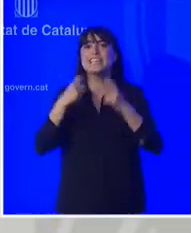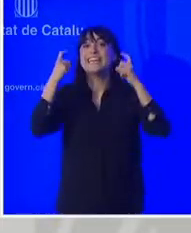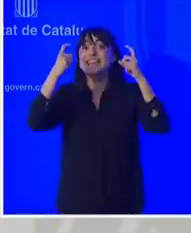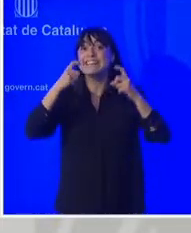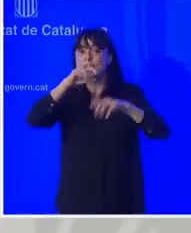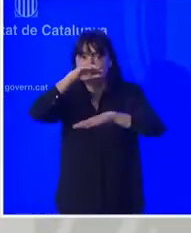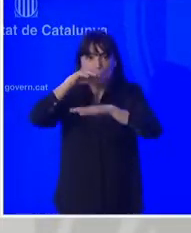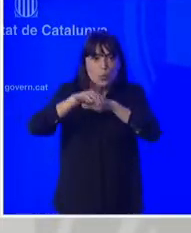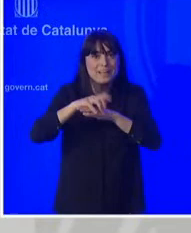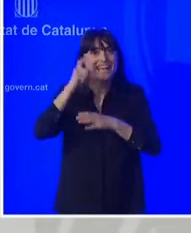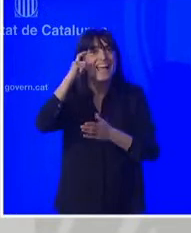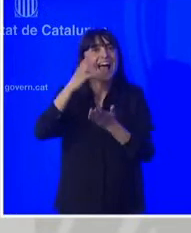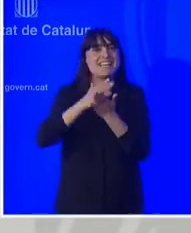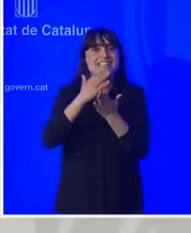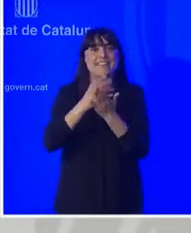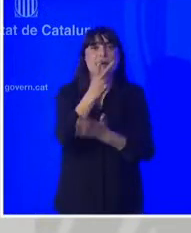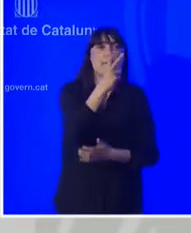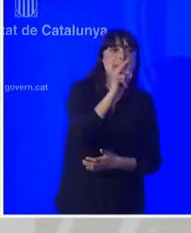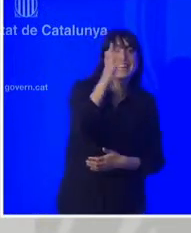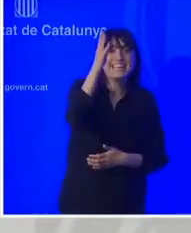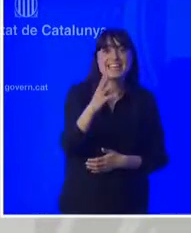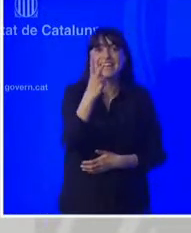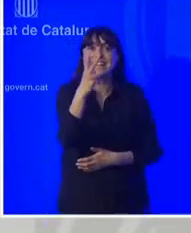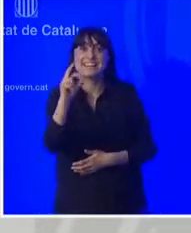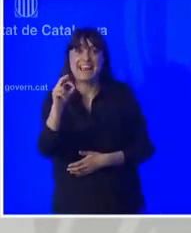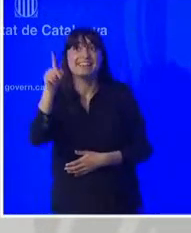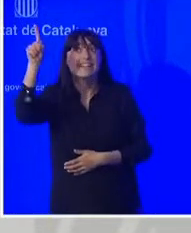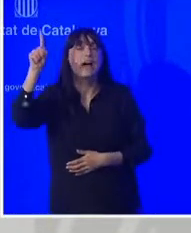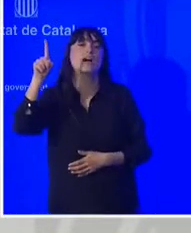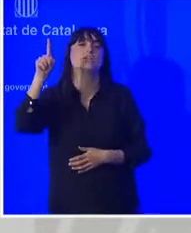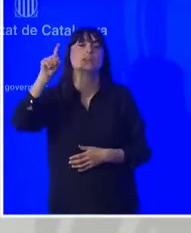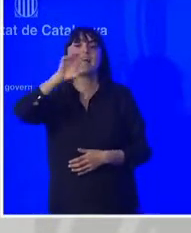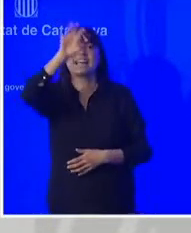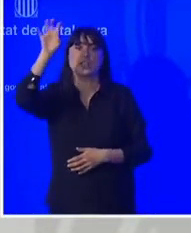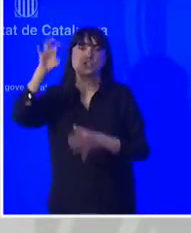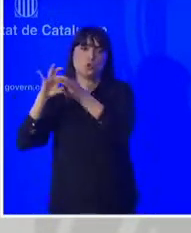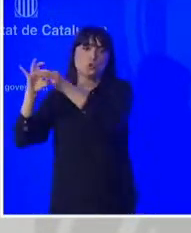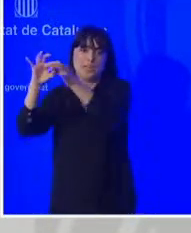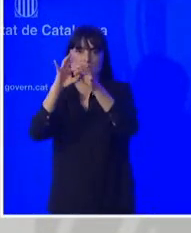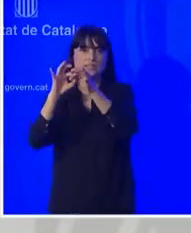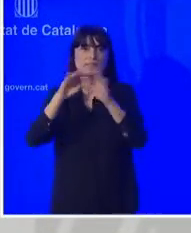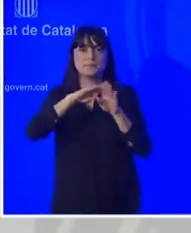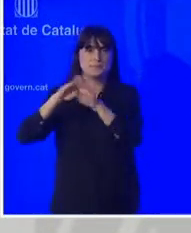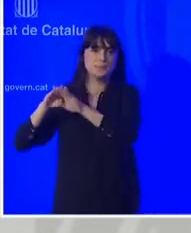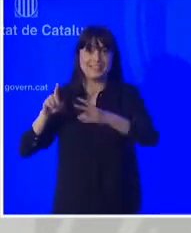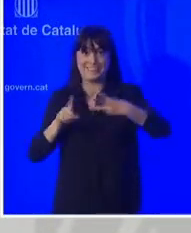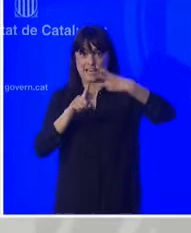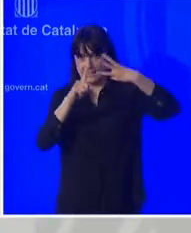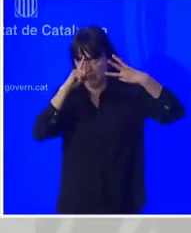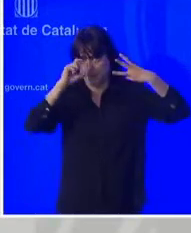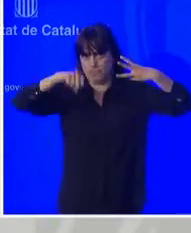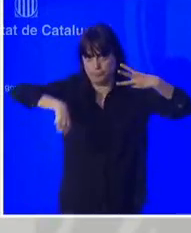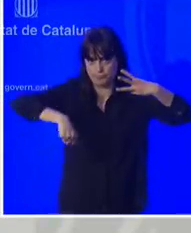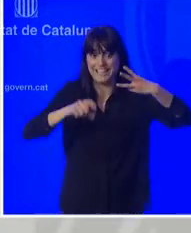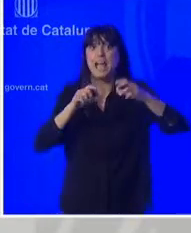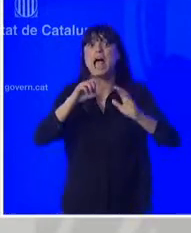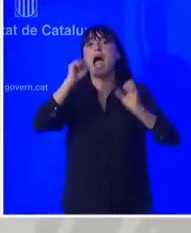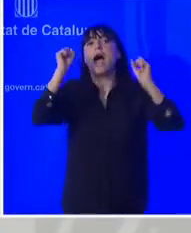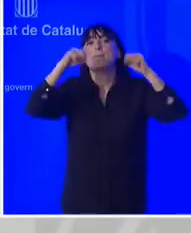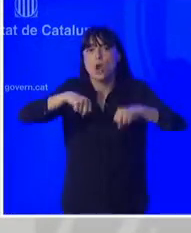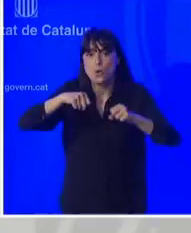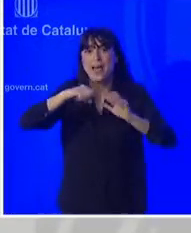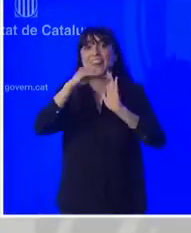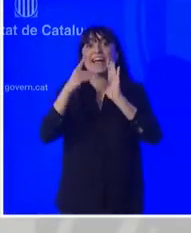2030 de les Nacions Unides. Avui hem aprovat també un decret per crear el títol de